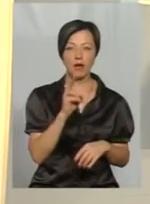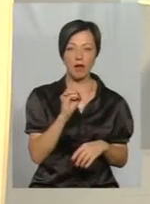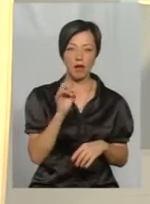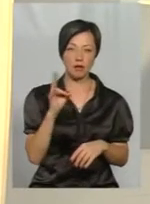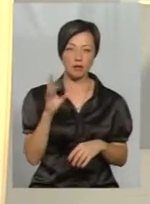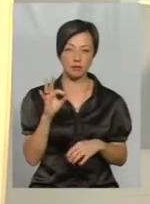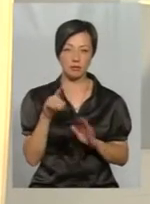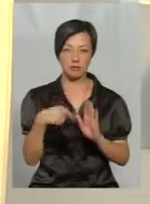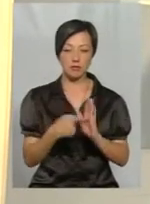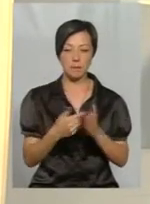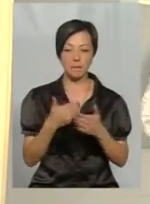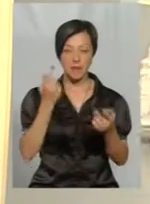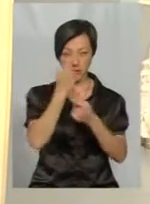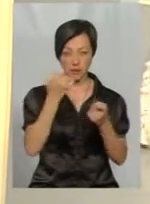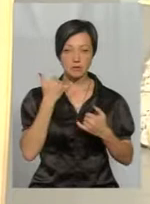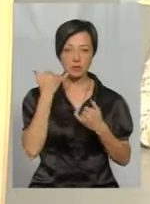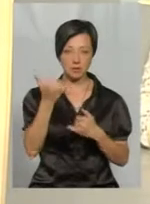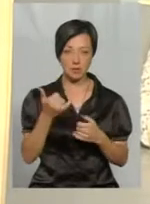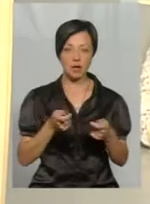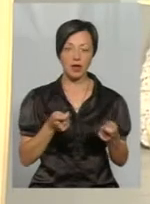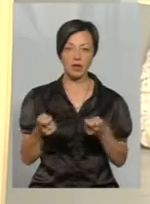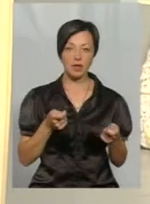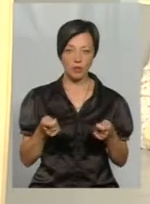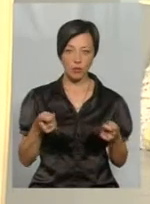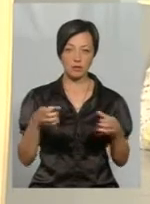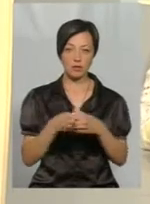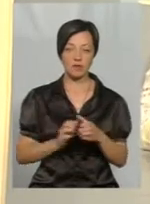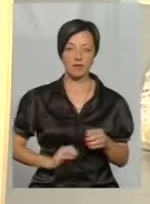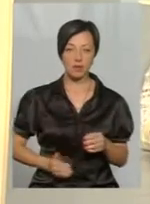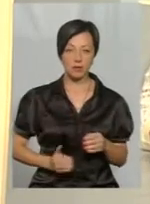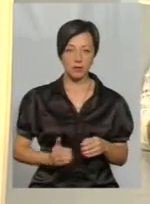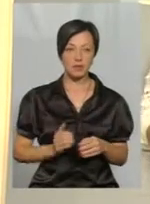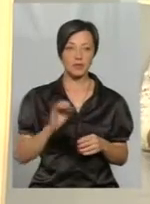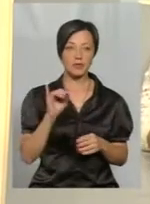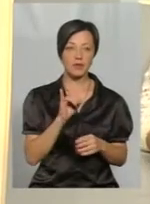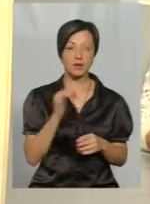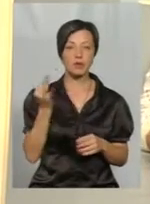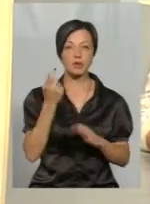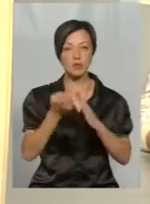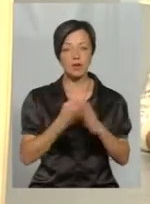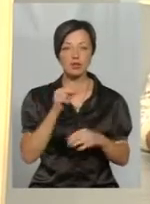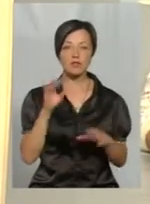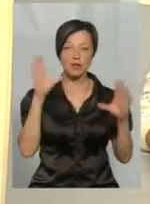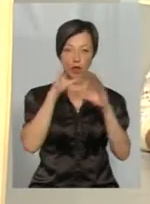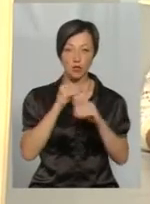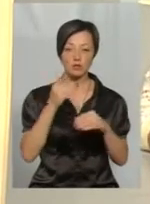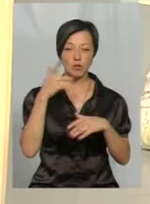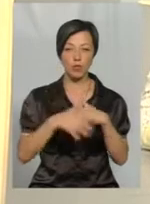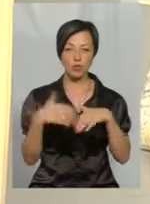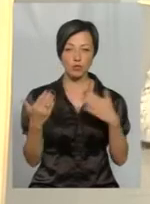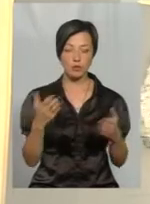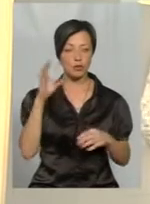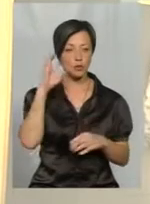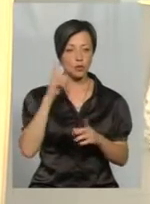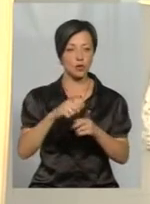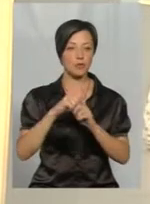Перед ефіром ми зв'язалися із керівником кластеру цієї компанії Олександром Огуєм. Поцікавились, чи вдалося порозумітися, і давайте